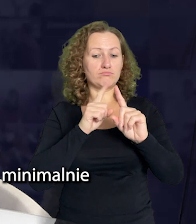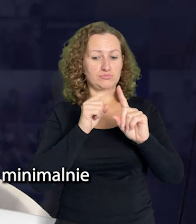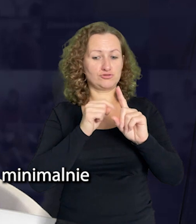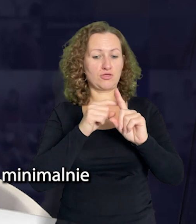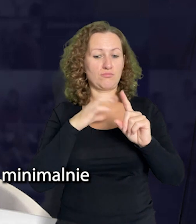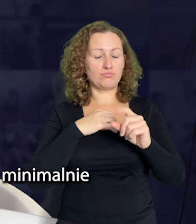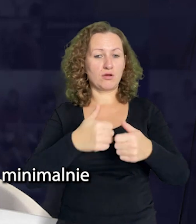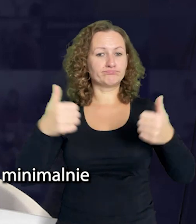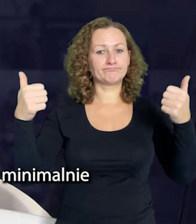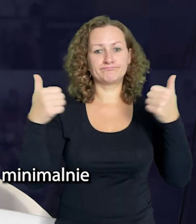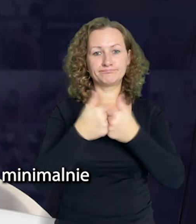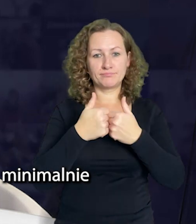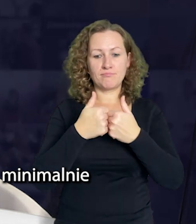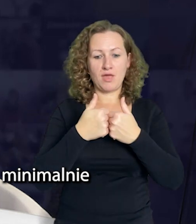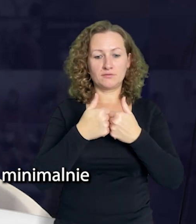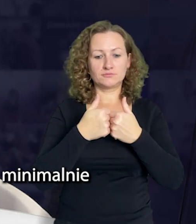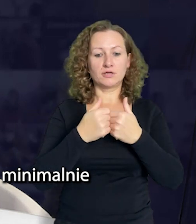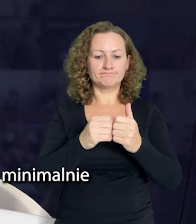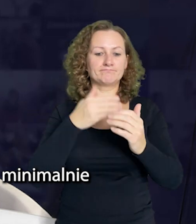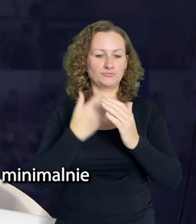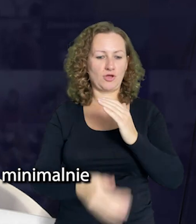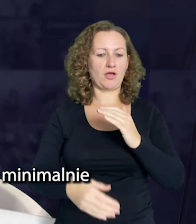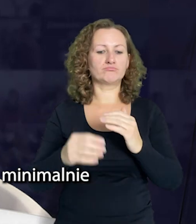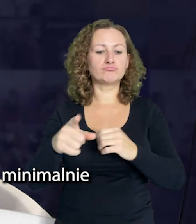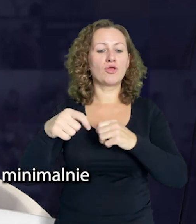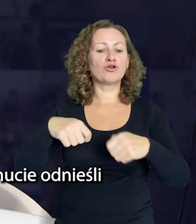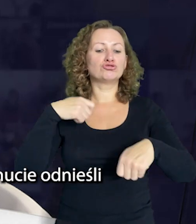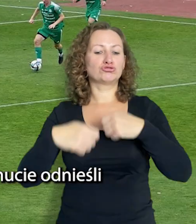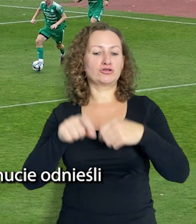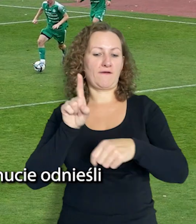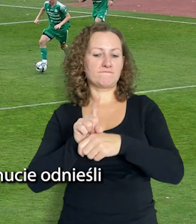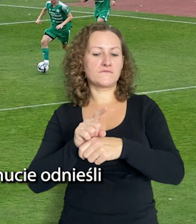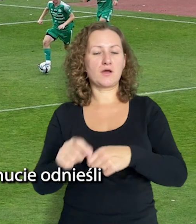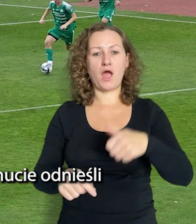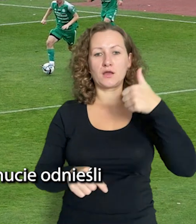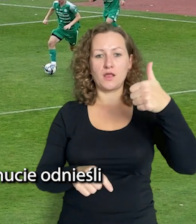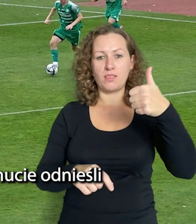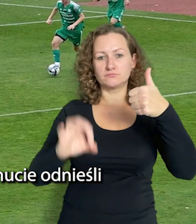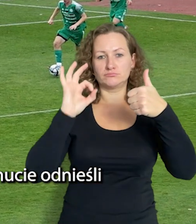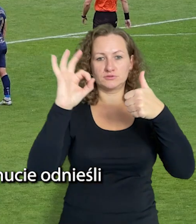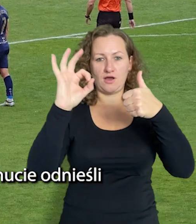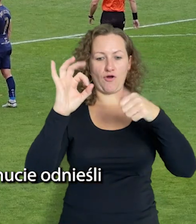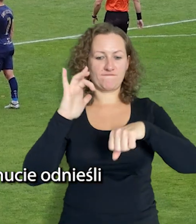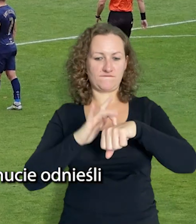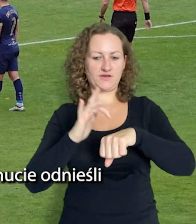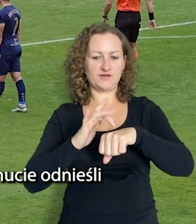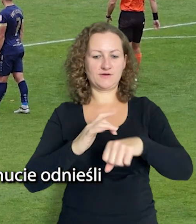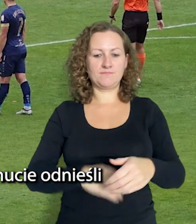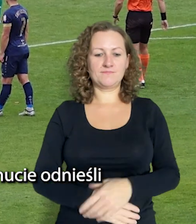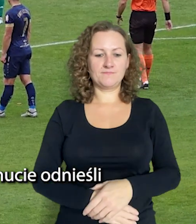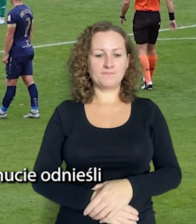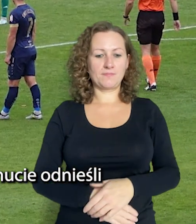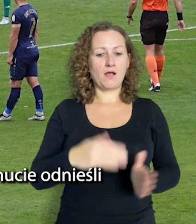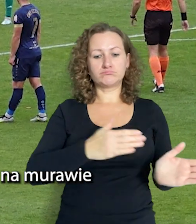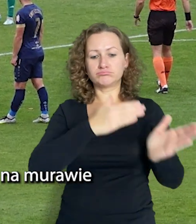Po zaciętym pojedynku 6 października lider Świt Szczecin minimalnie lepszy od KPS-u. Szczecinianie po bramce strzelonej z rzutu karnego w szóstej minucie odnieśli